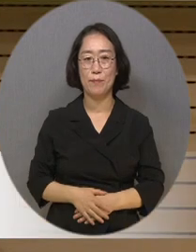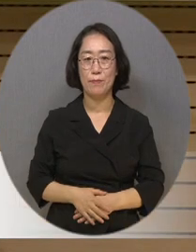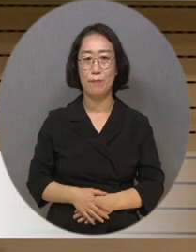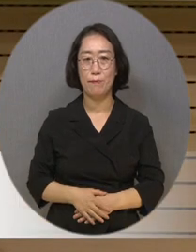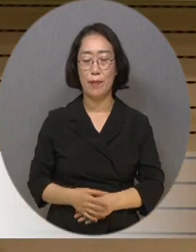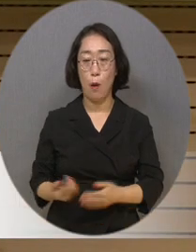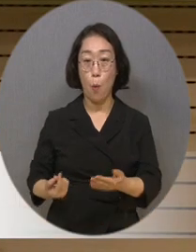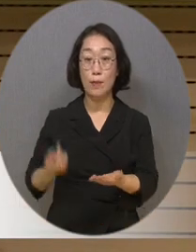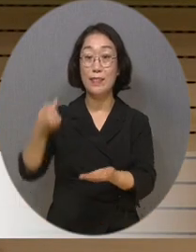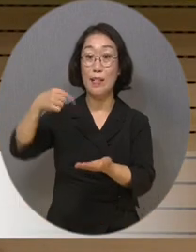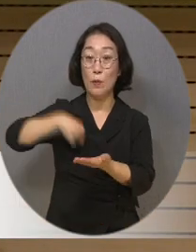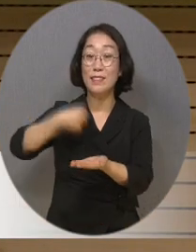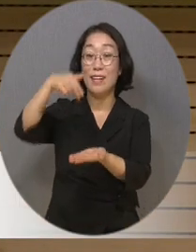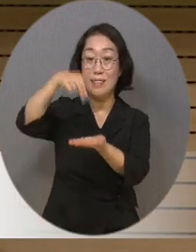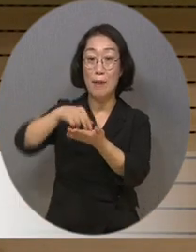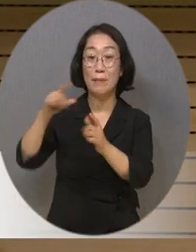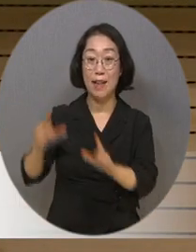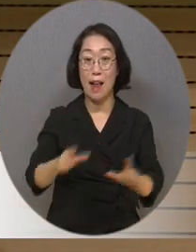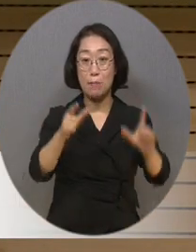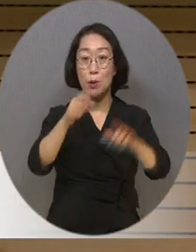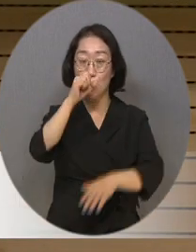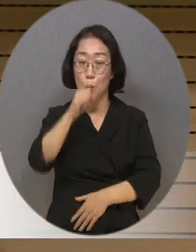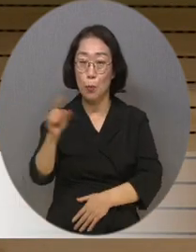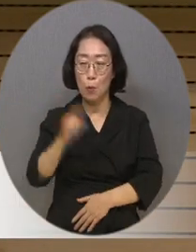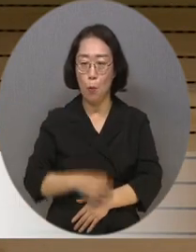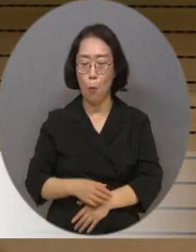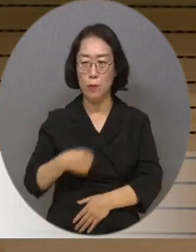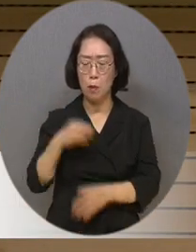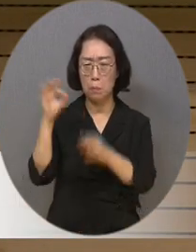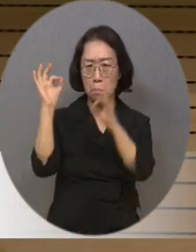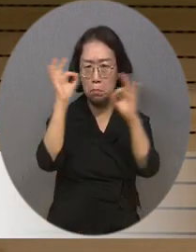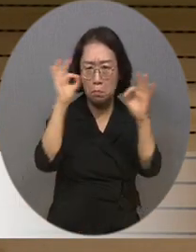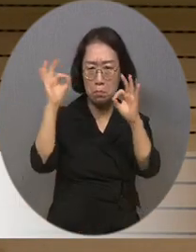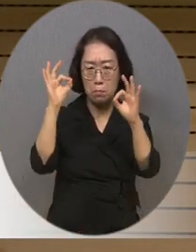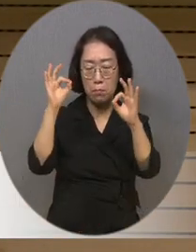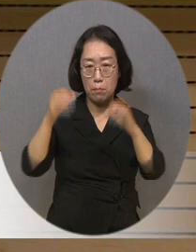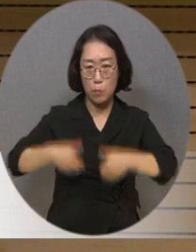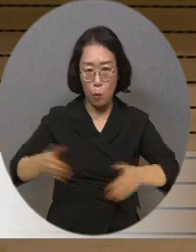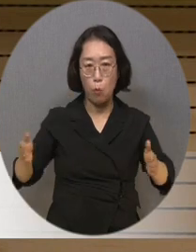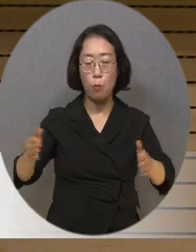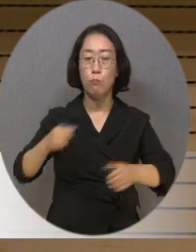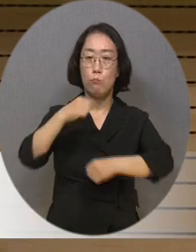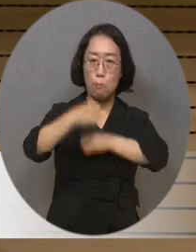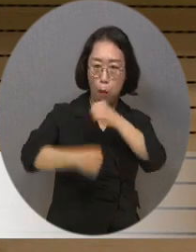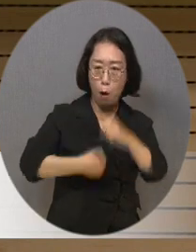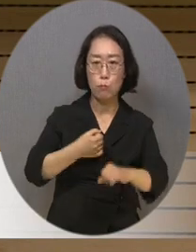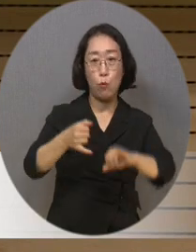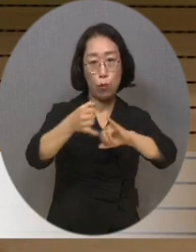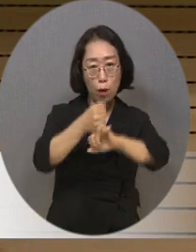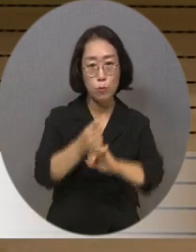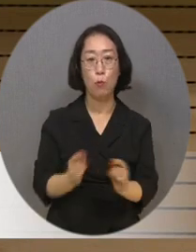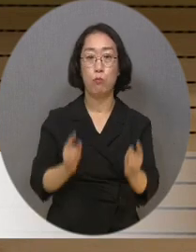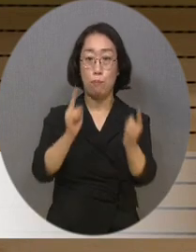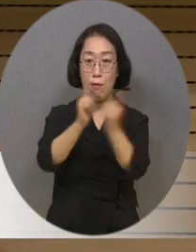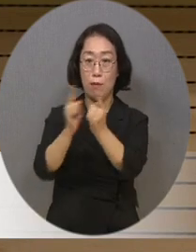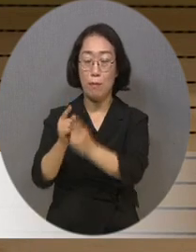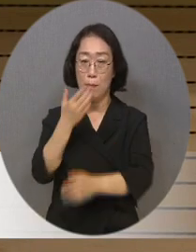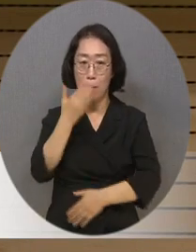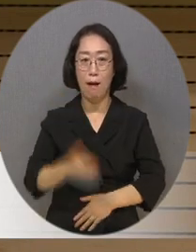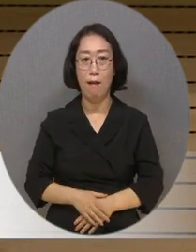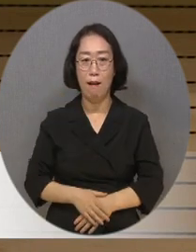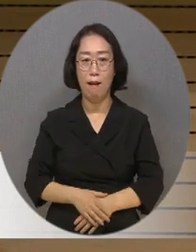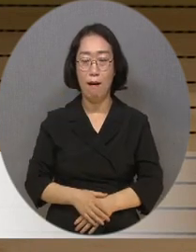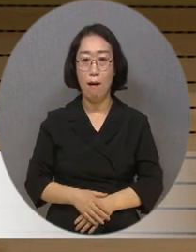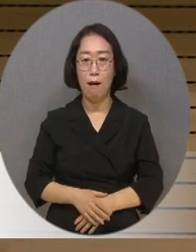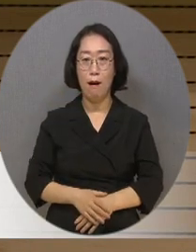자립생활을 하면서 좋은 점은 눈치 보지 않고 다른 사람들과 약속을 정할 수 있어서 좋습니다. 그리고